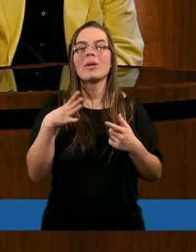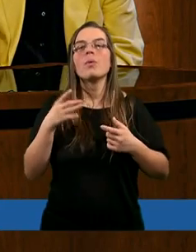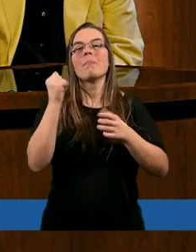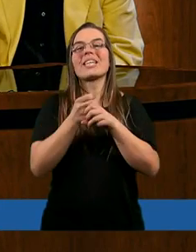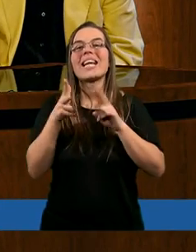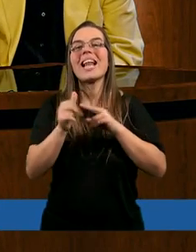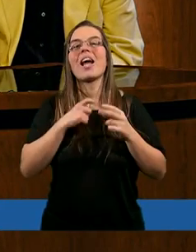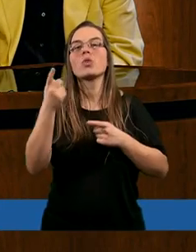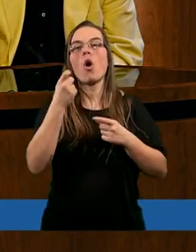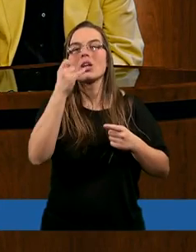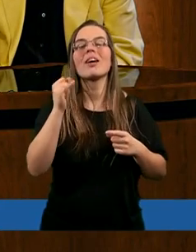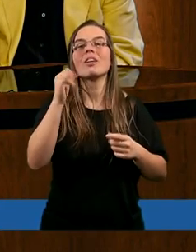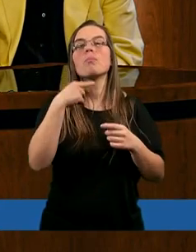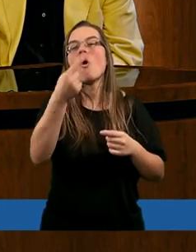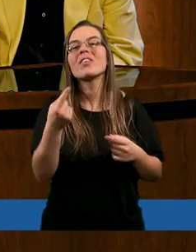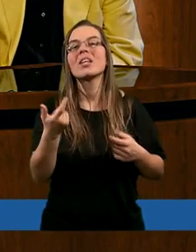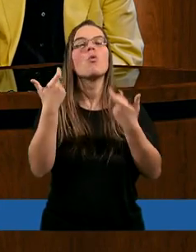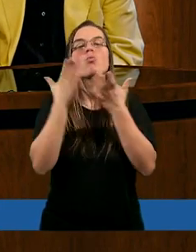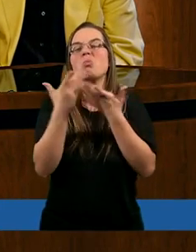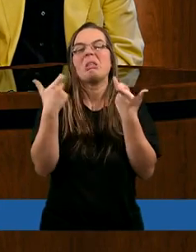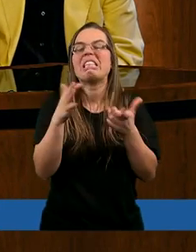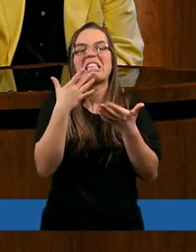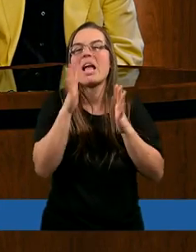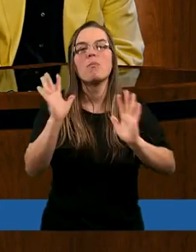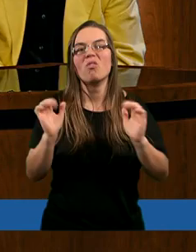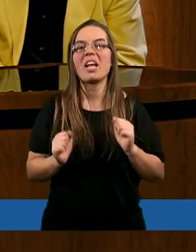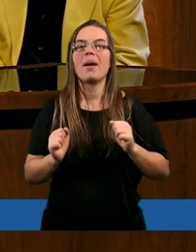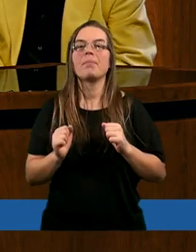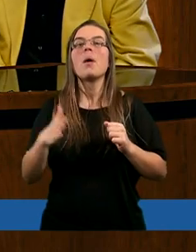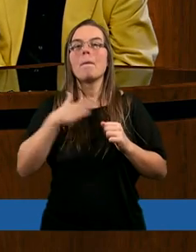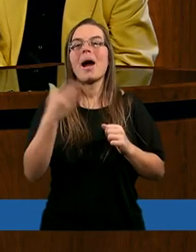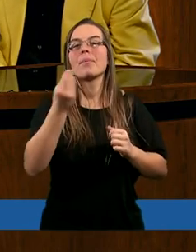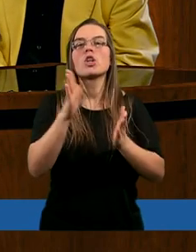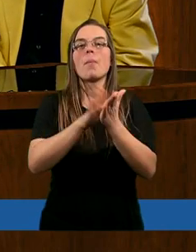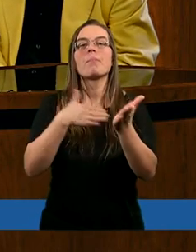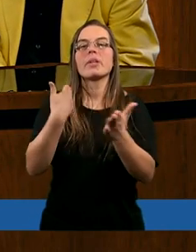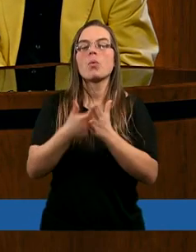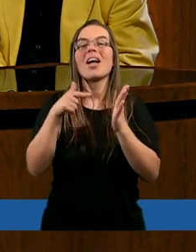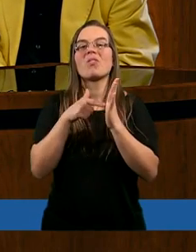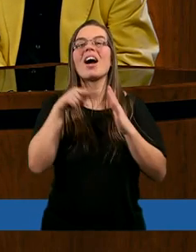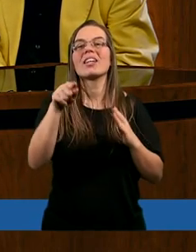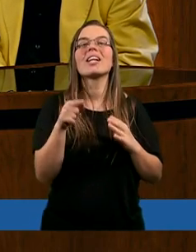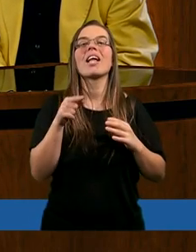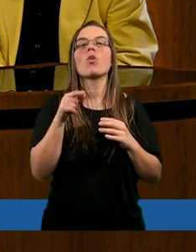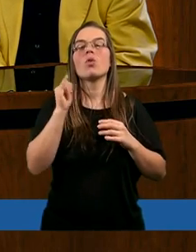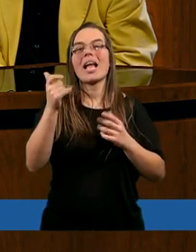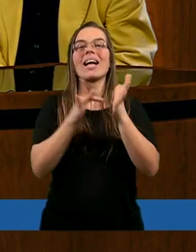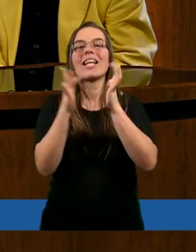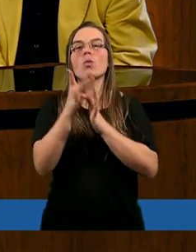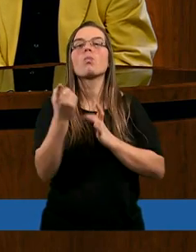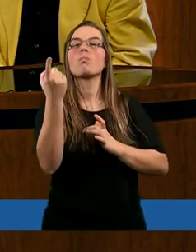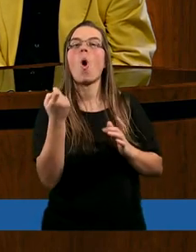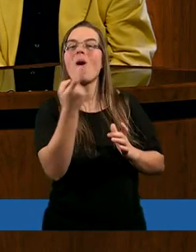odzywać. Powiedział, no już w takim razie nic nie mówię. I mamy jeszcze przykład właśnie, jak Jezus